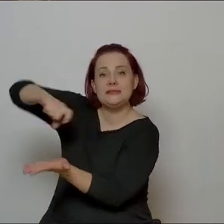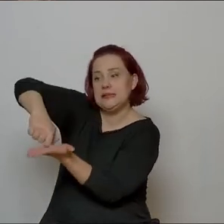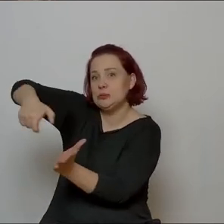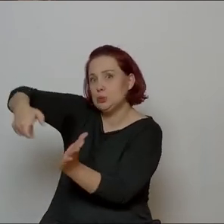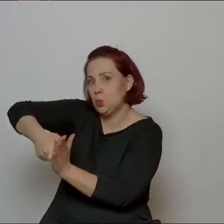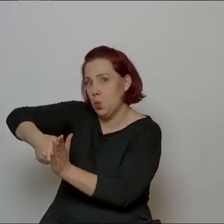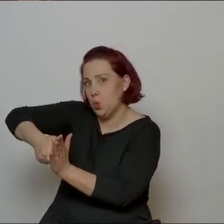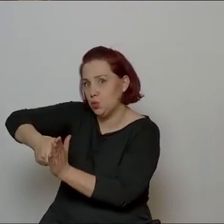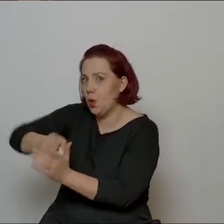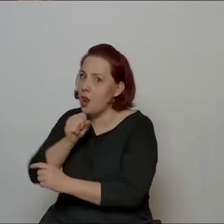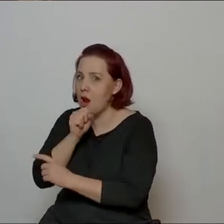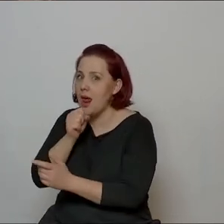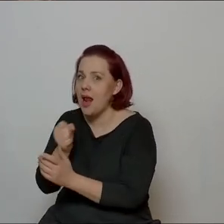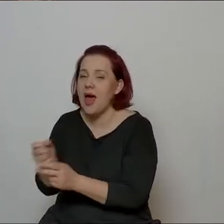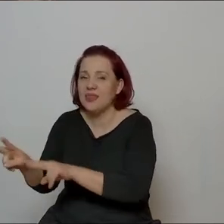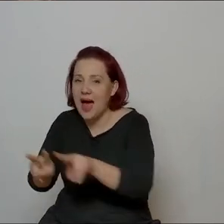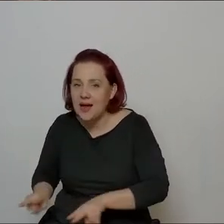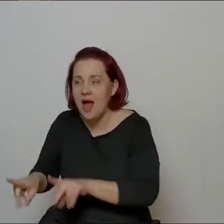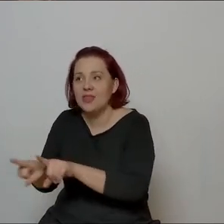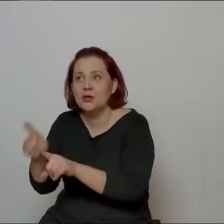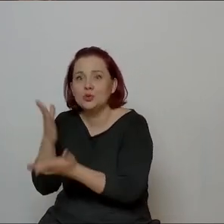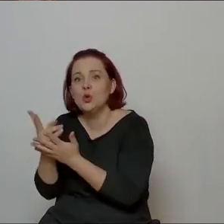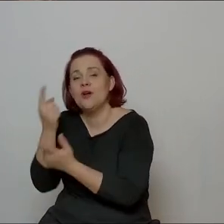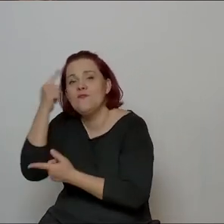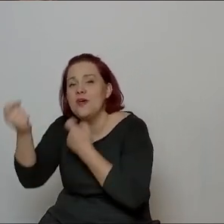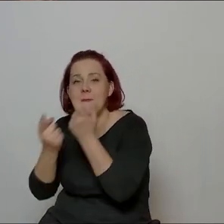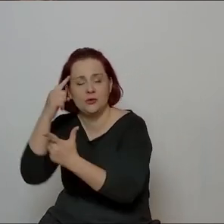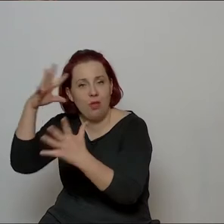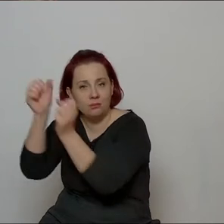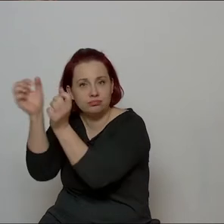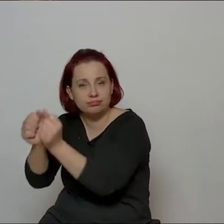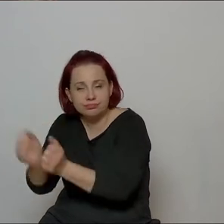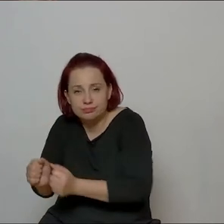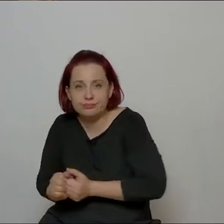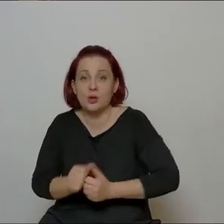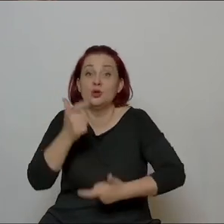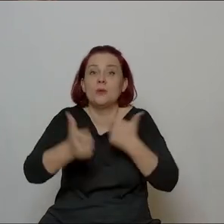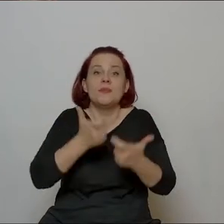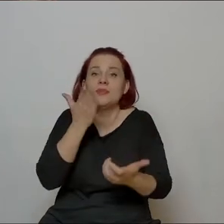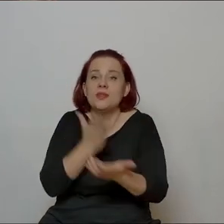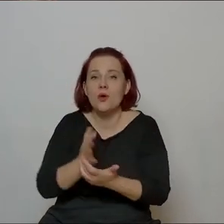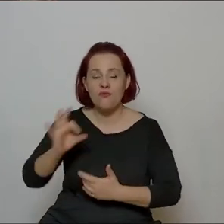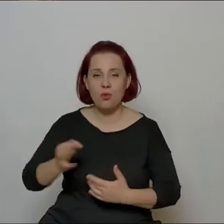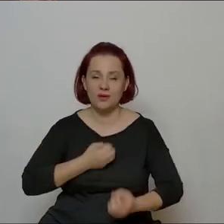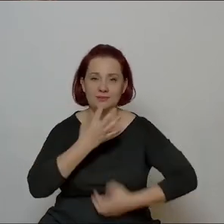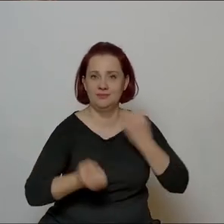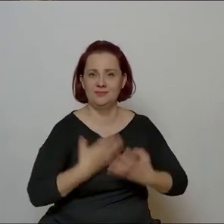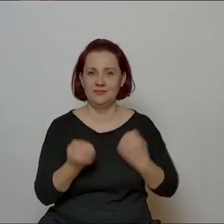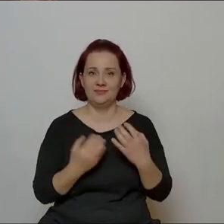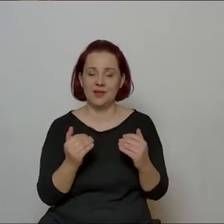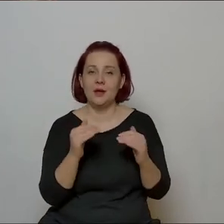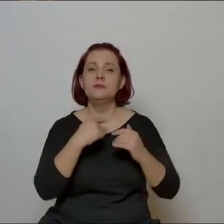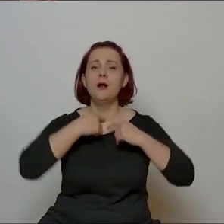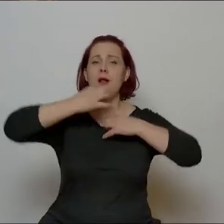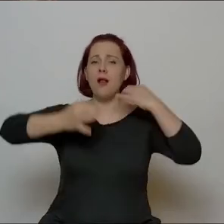cyzelował, wymyślał te, kiedy zbudował już nie tylko spontanicznie te swoje niesamowite nadoktawy,